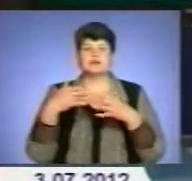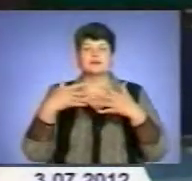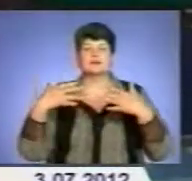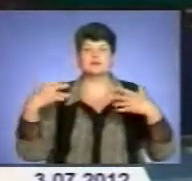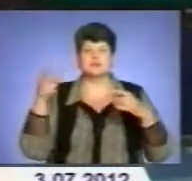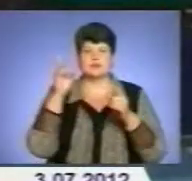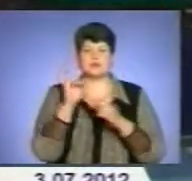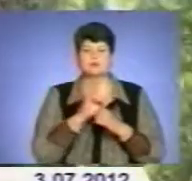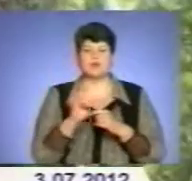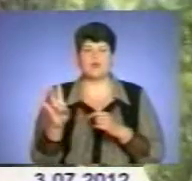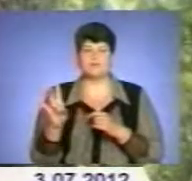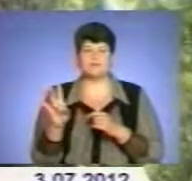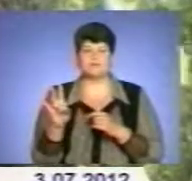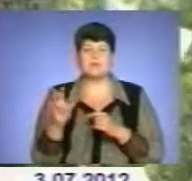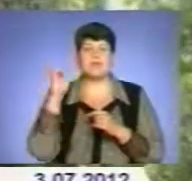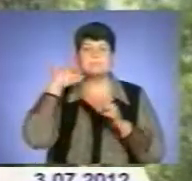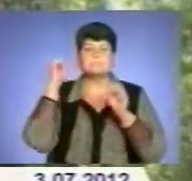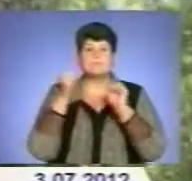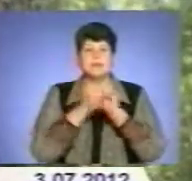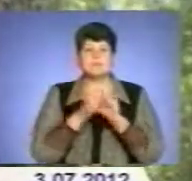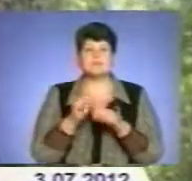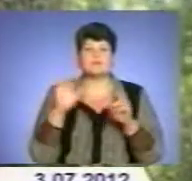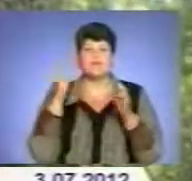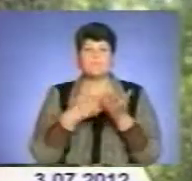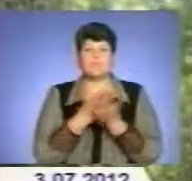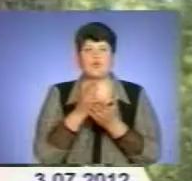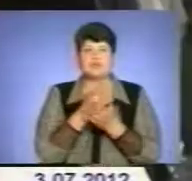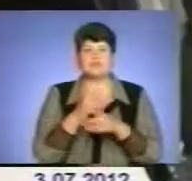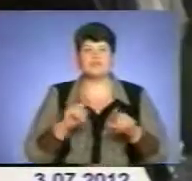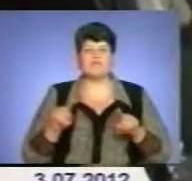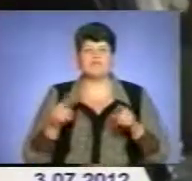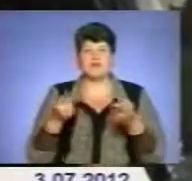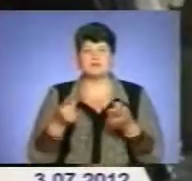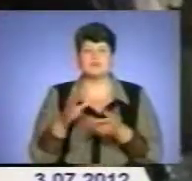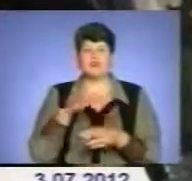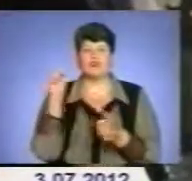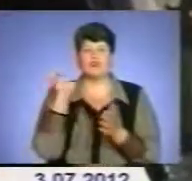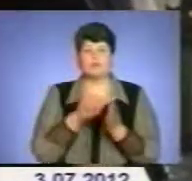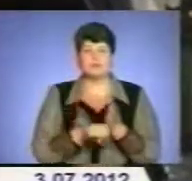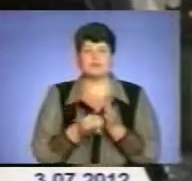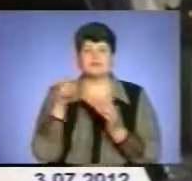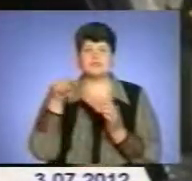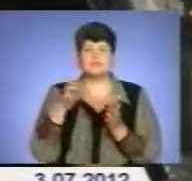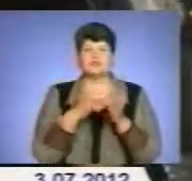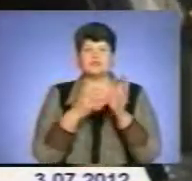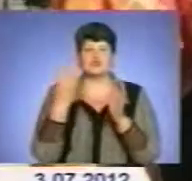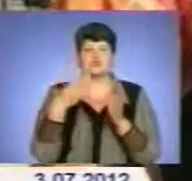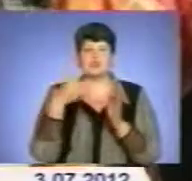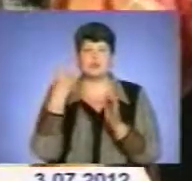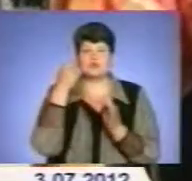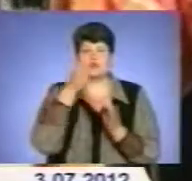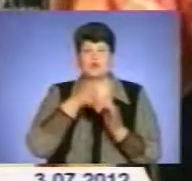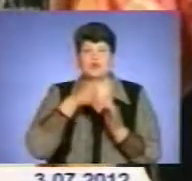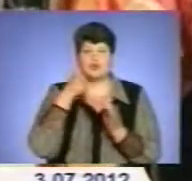Деталі у сюжеті. Пам'ять поліфіазів, закатованих у 1941 році, вшанували у Чорткові. Щороку біля пам'ятного знаку